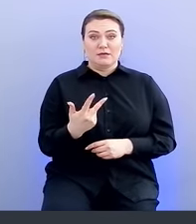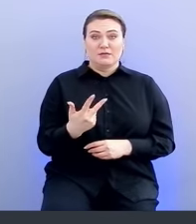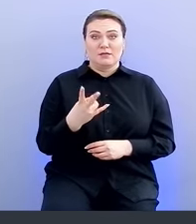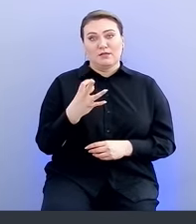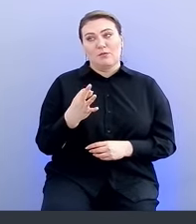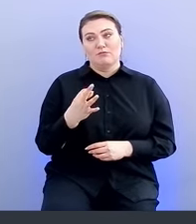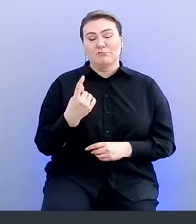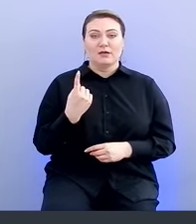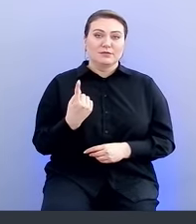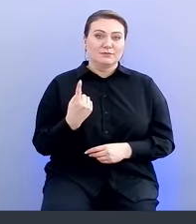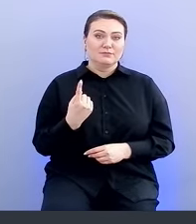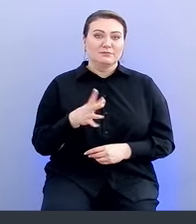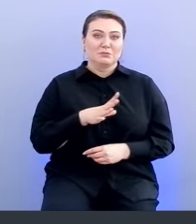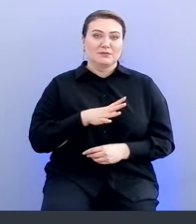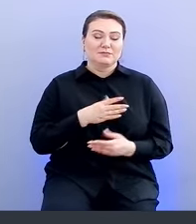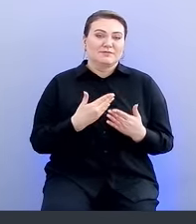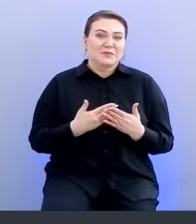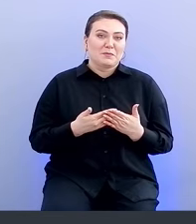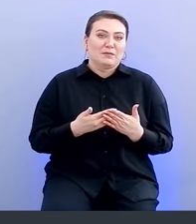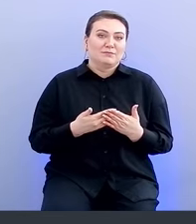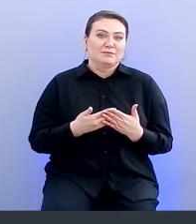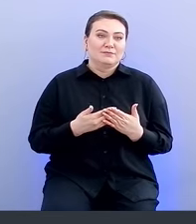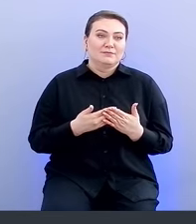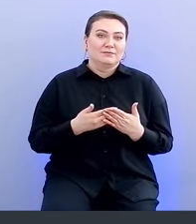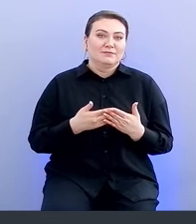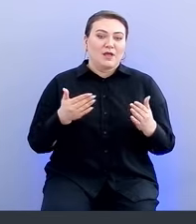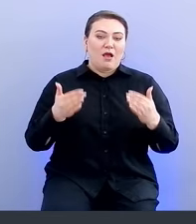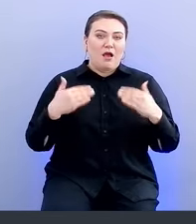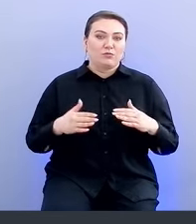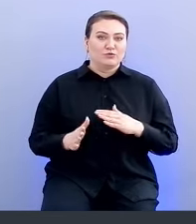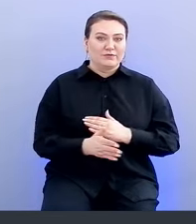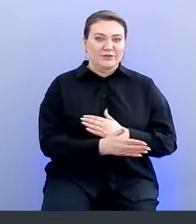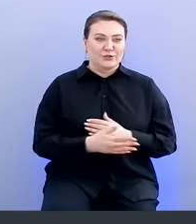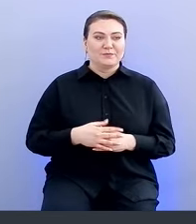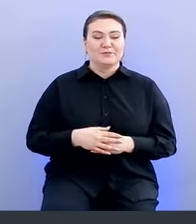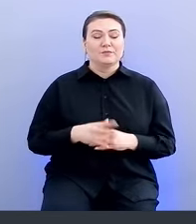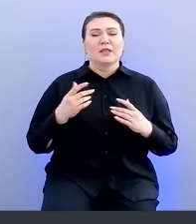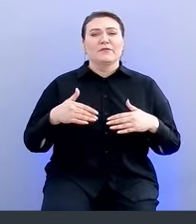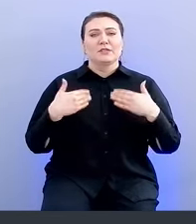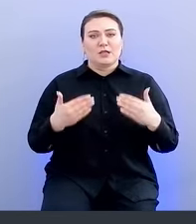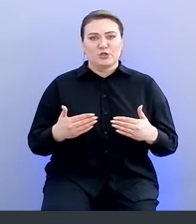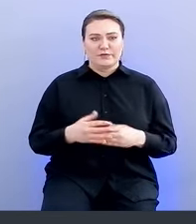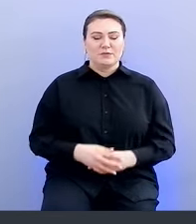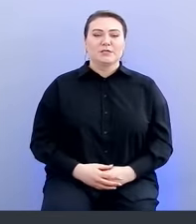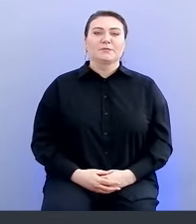один был, видимо, этот опущен вниже. Давайте двинемся дальше. Дальше,